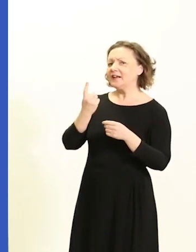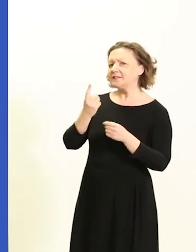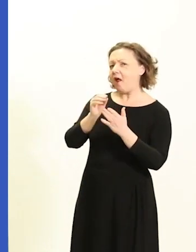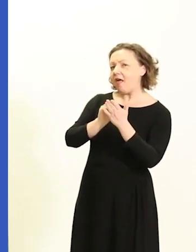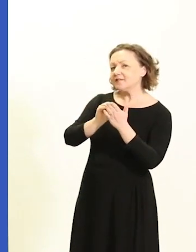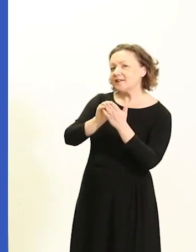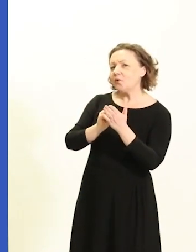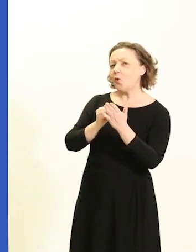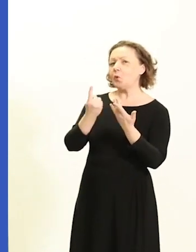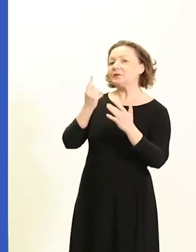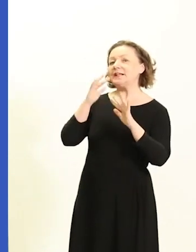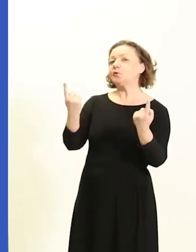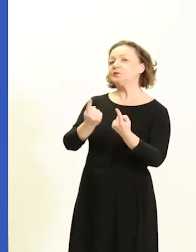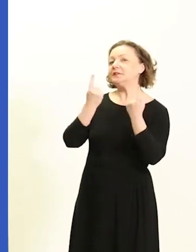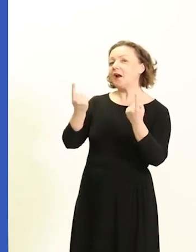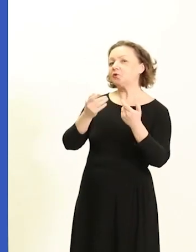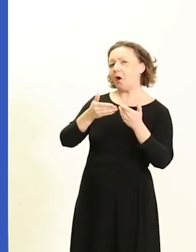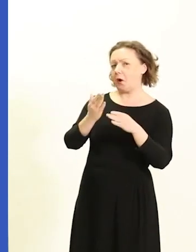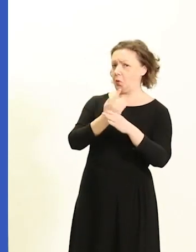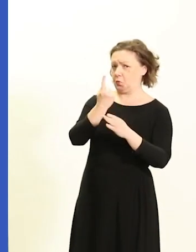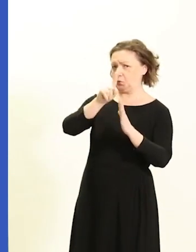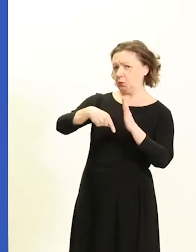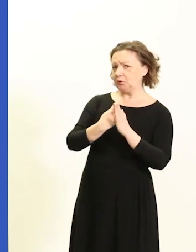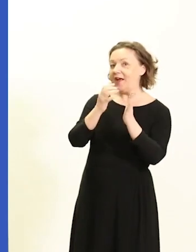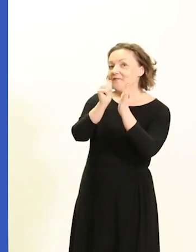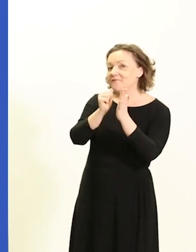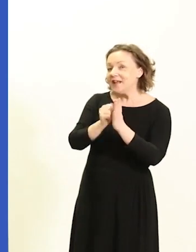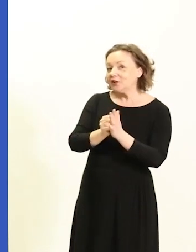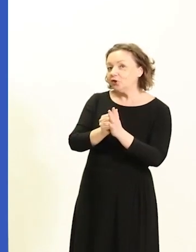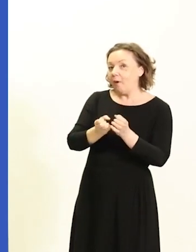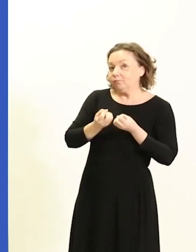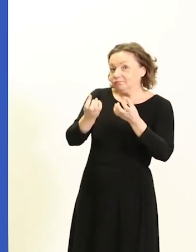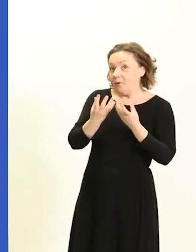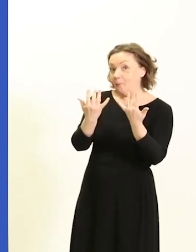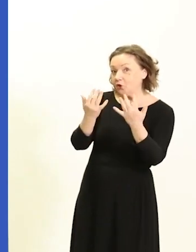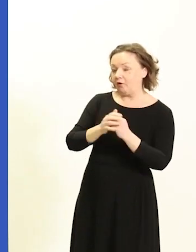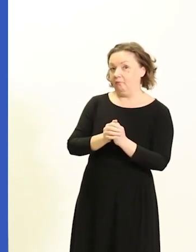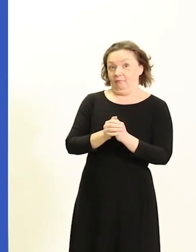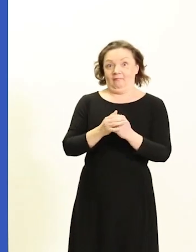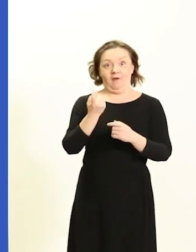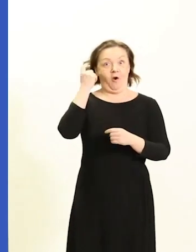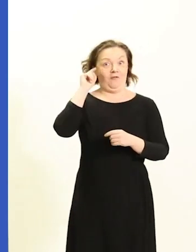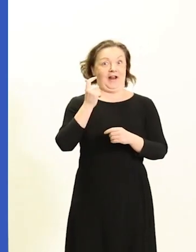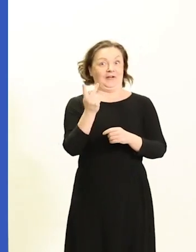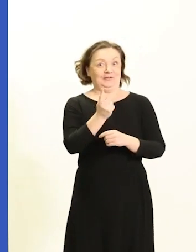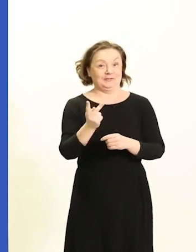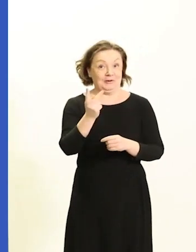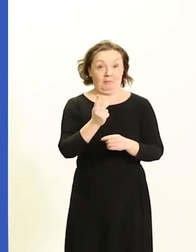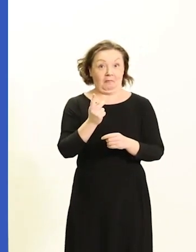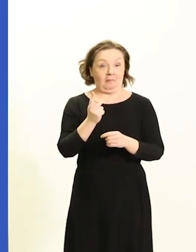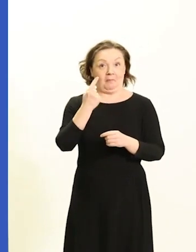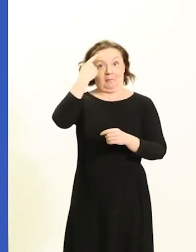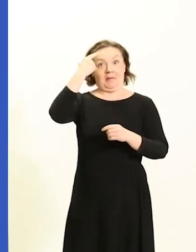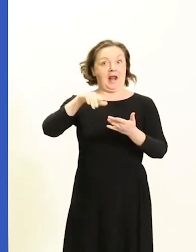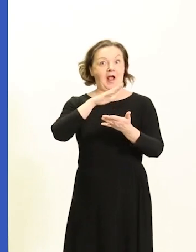ehtii tehdä yhden tiedotustilaisuuden aikana, kun se kestään on tunnen? No toli aika venko kysymys. Koska ois ajatellut, että kuinka